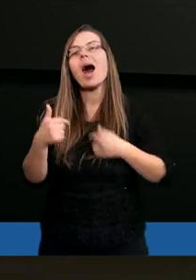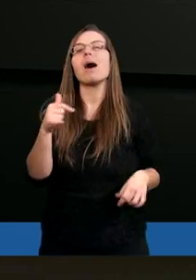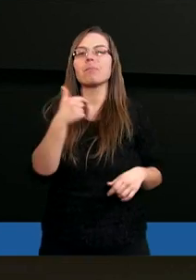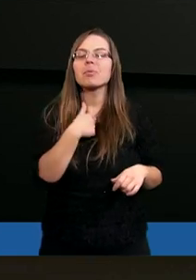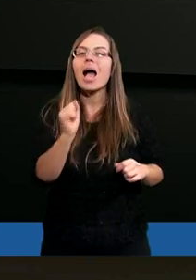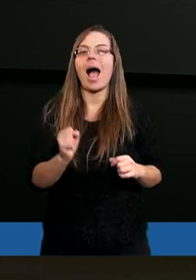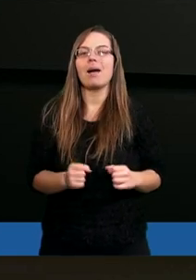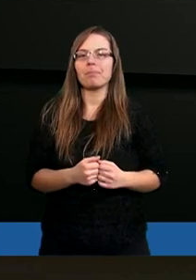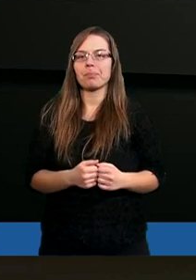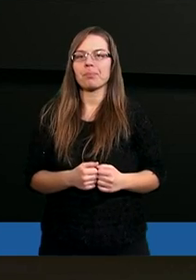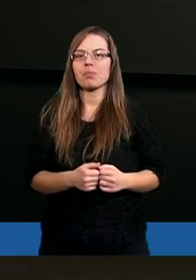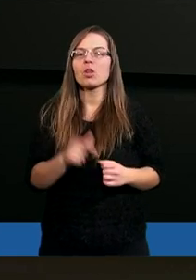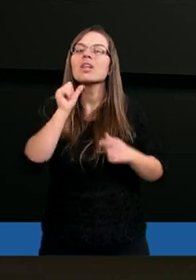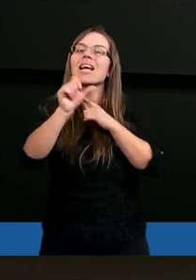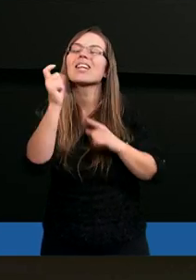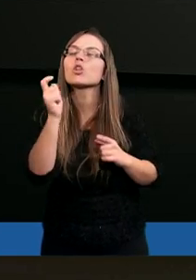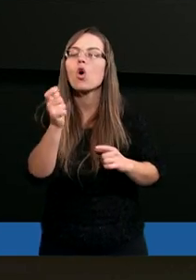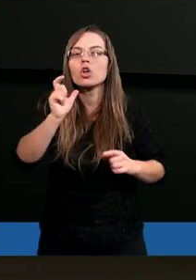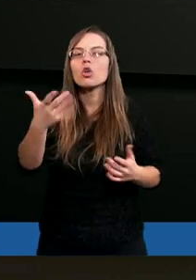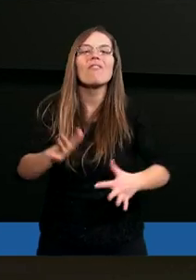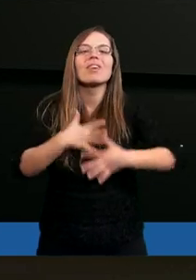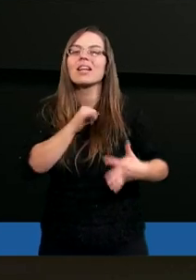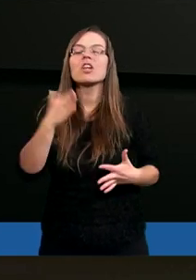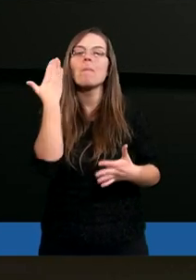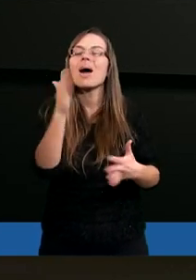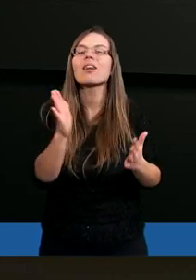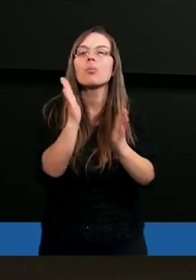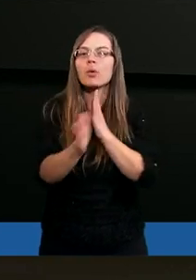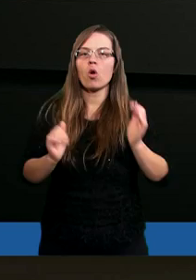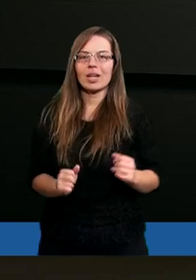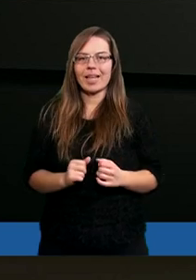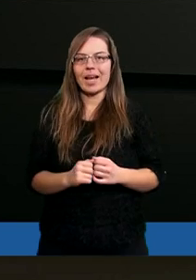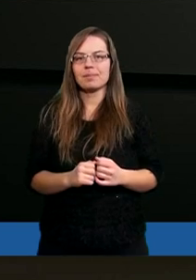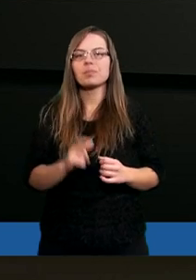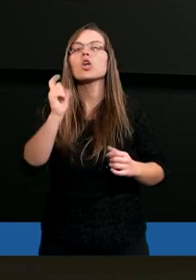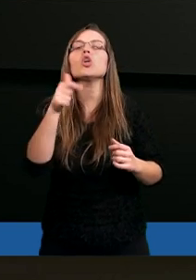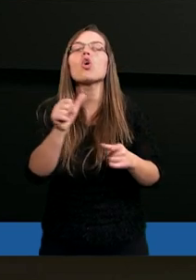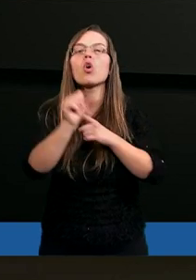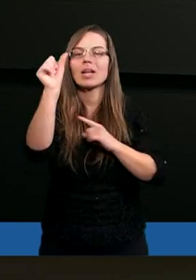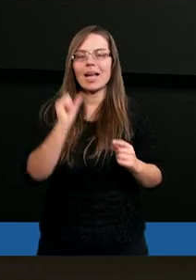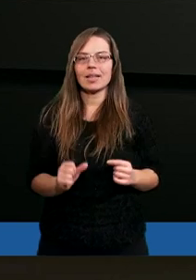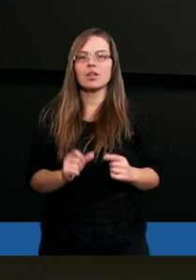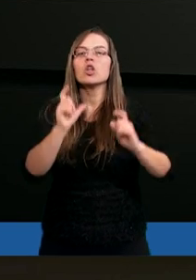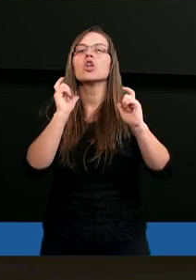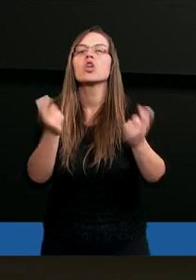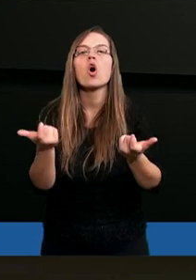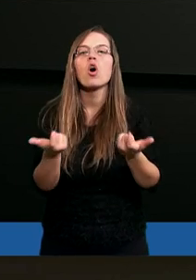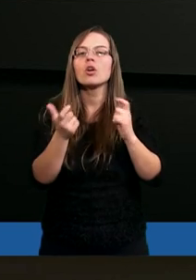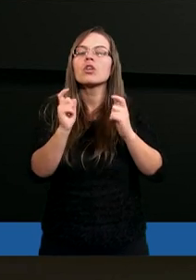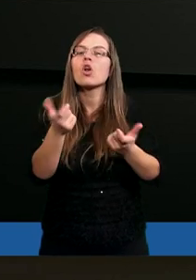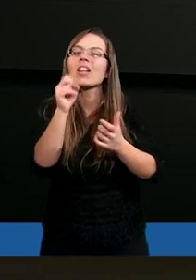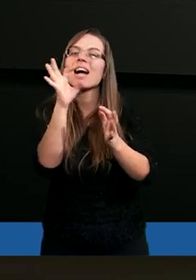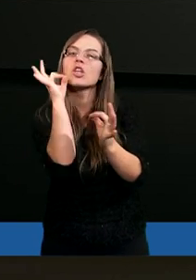wiem. Jest coś, czego wydaje się bardzo pewien. Co to jest? Co